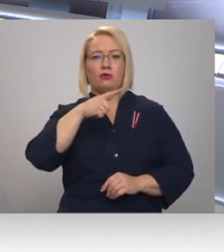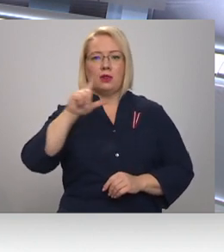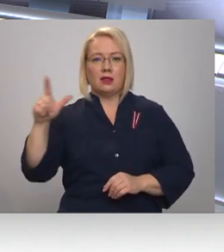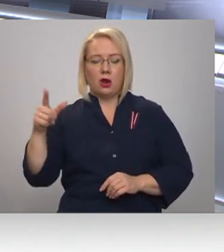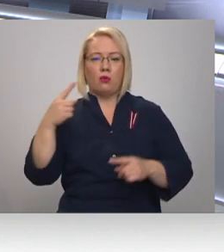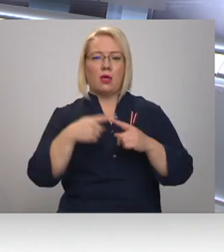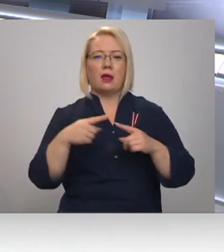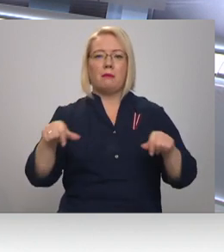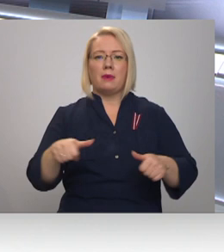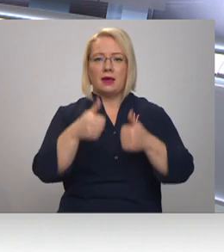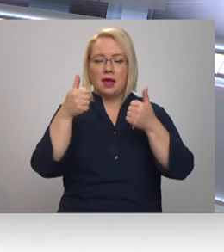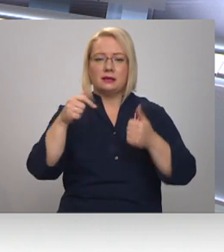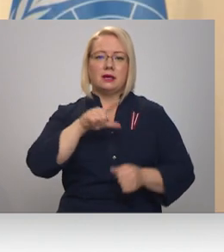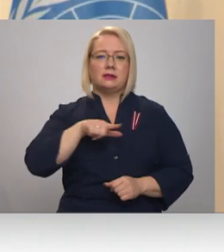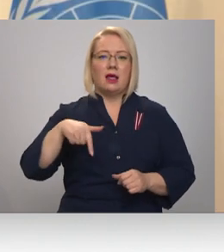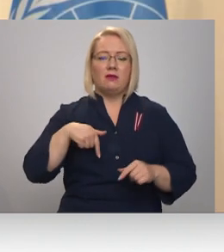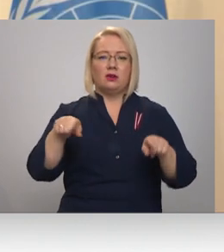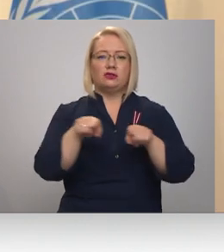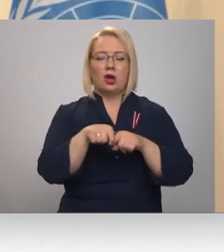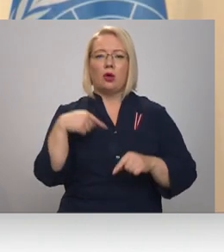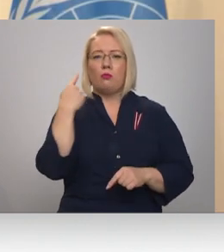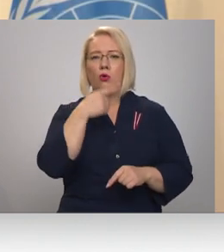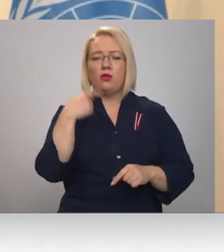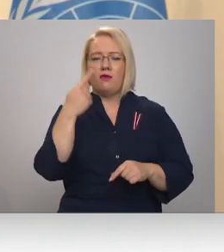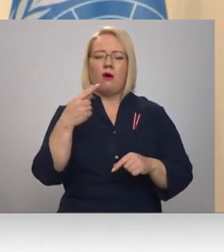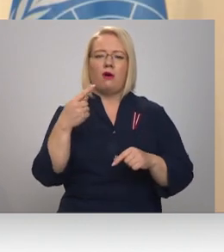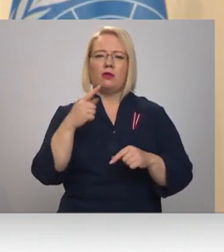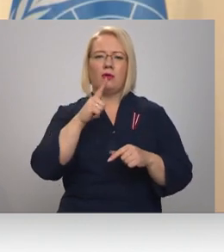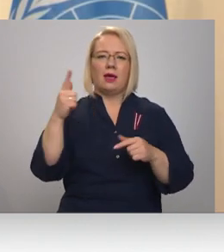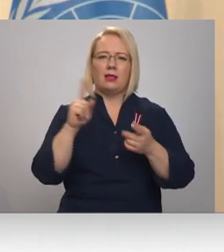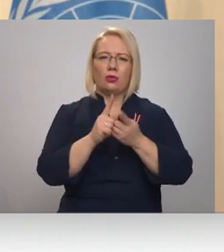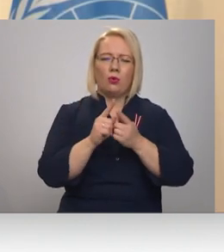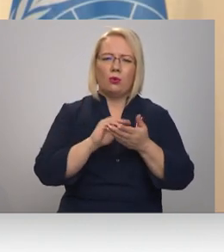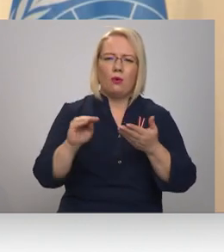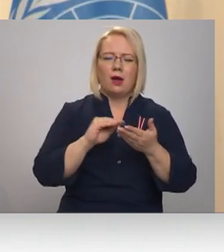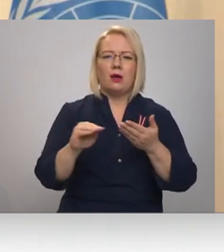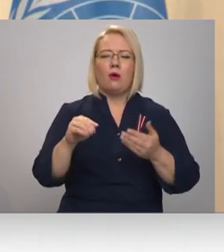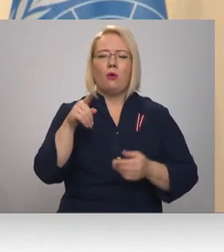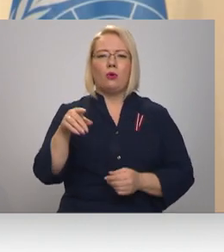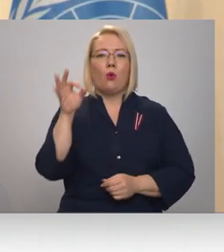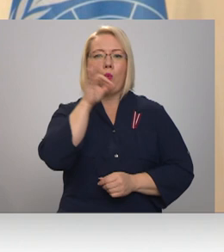reizi arī Latvijas mutvārdas dairādi folkloru līdz ozols ieniem